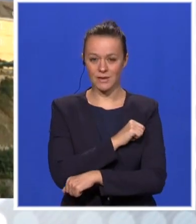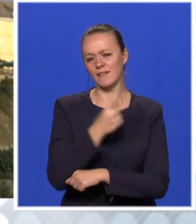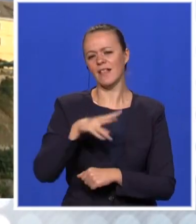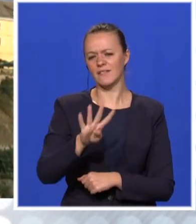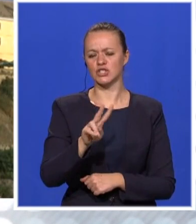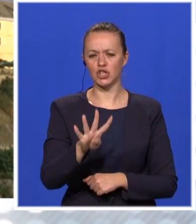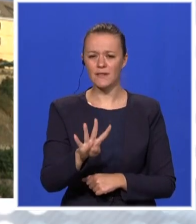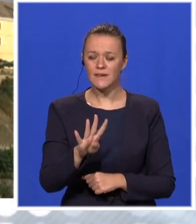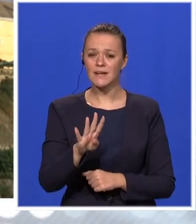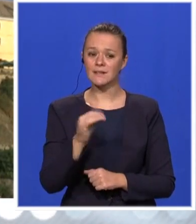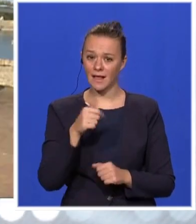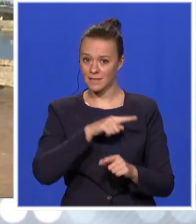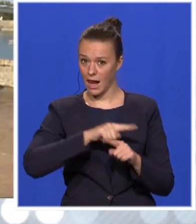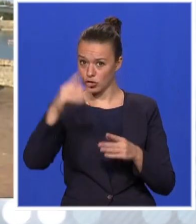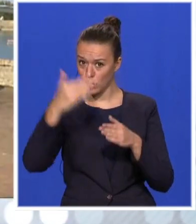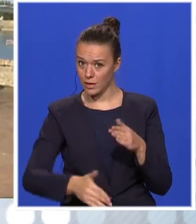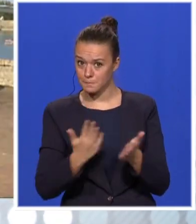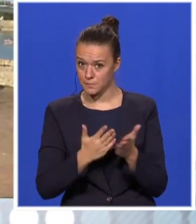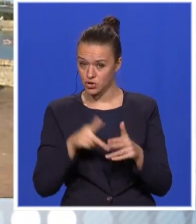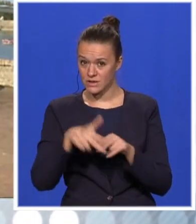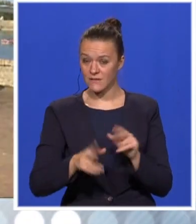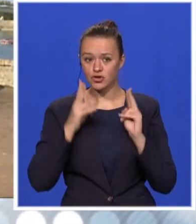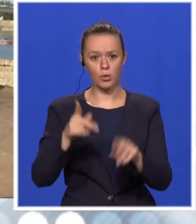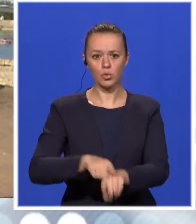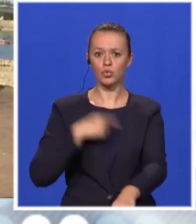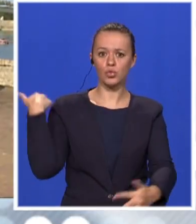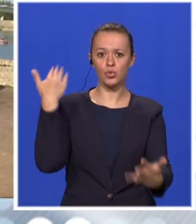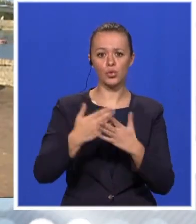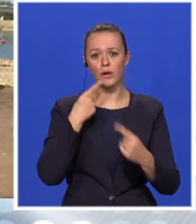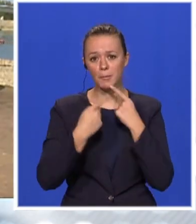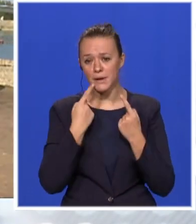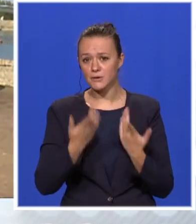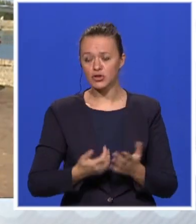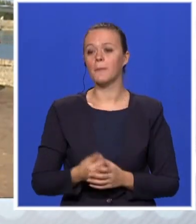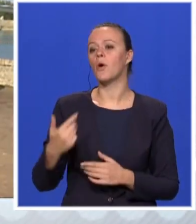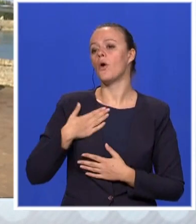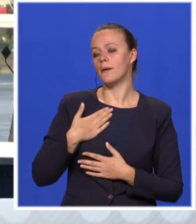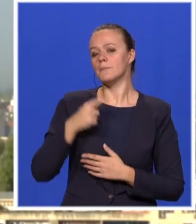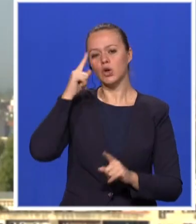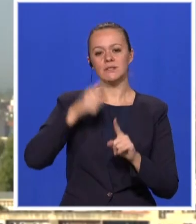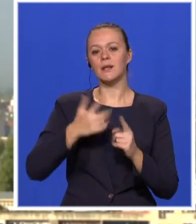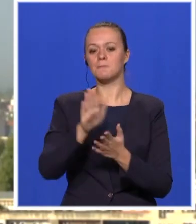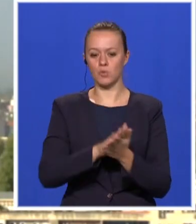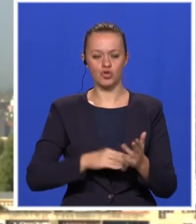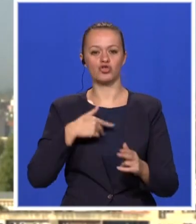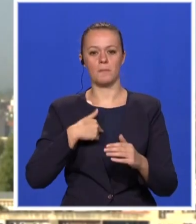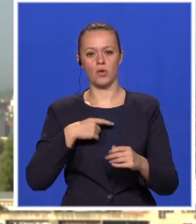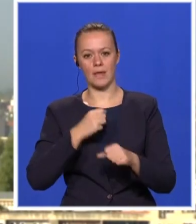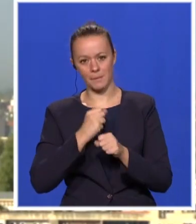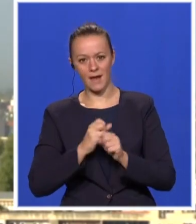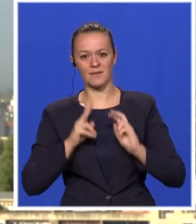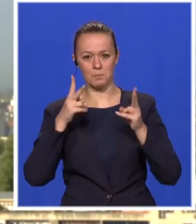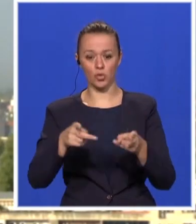hoće li da tada možda biti završen taj most? Dugo se pričalo o njemu? Pa ja mislim da moje cilje je da počnemo da gradimo. Da počnemo da radimo. To je